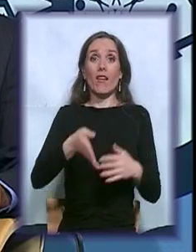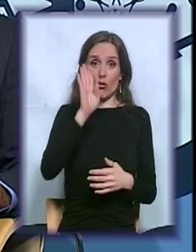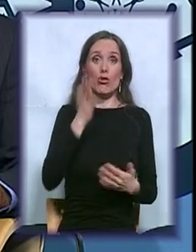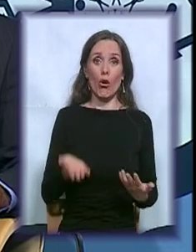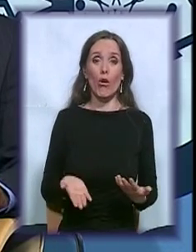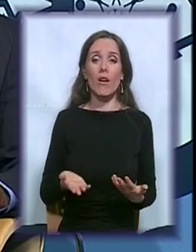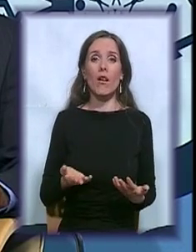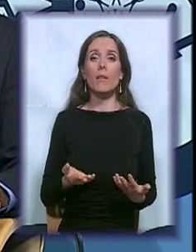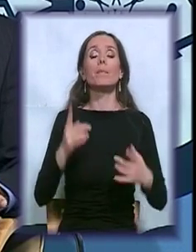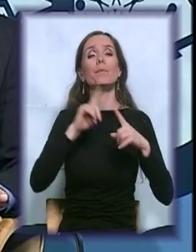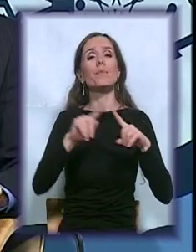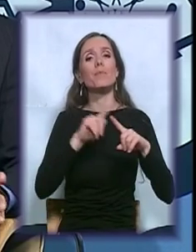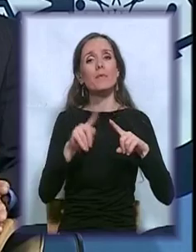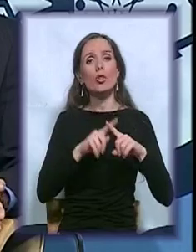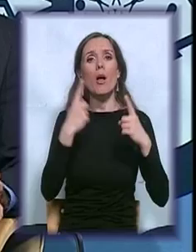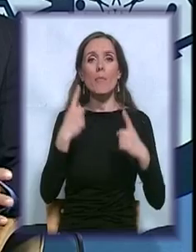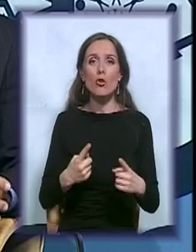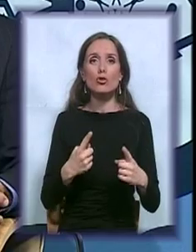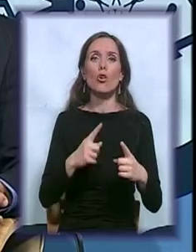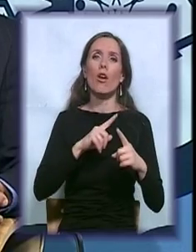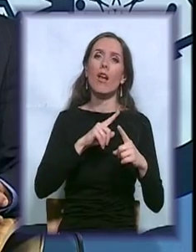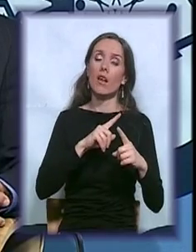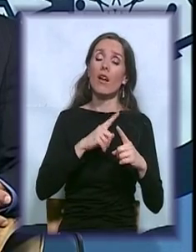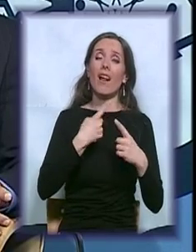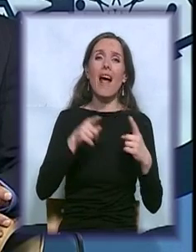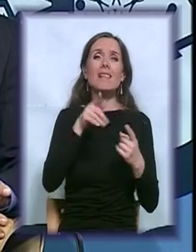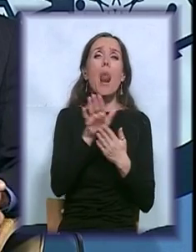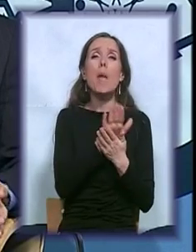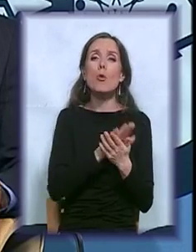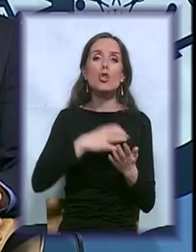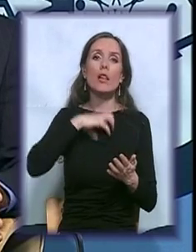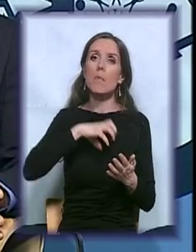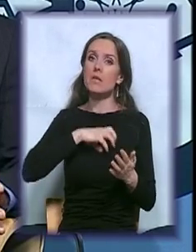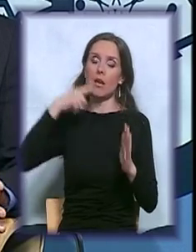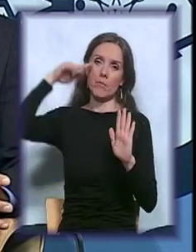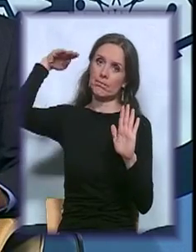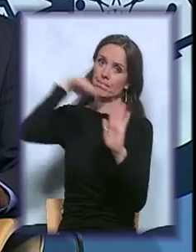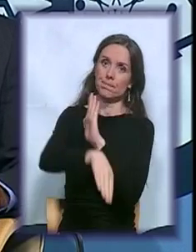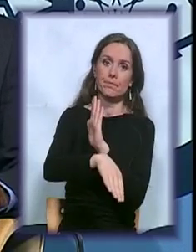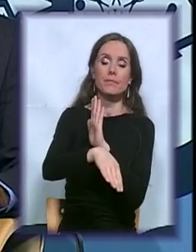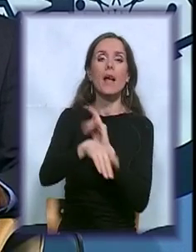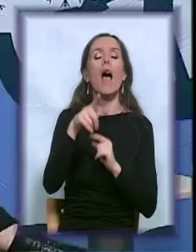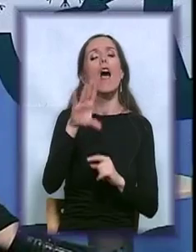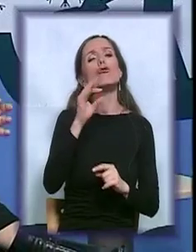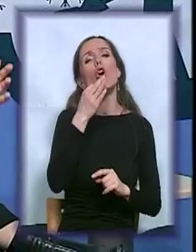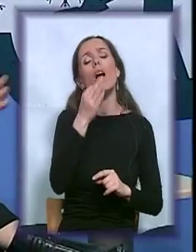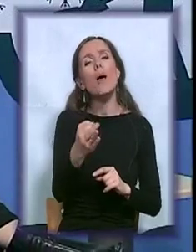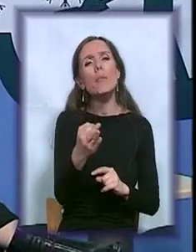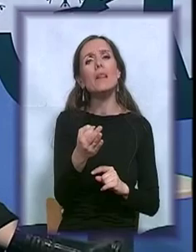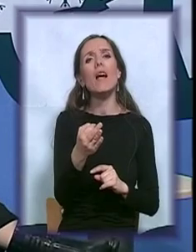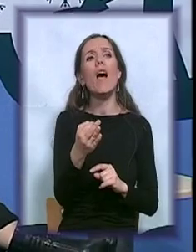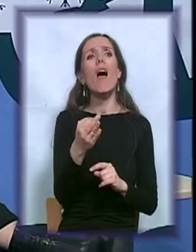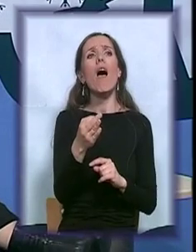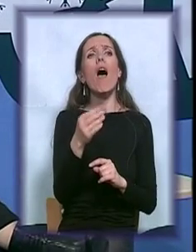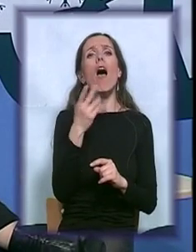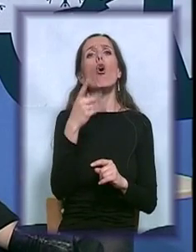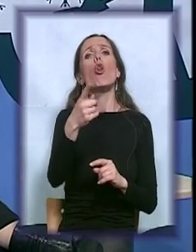ti razni padovi početnih, da kada ima, u psihi čovjeka. A koliko vam znači porodica? Pitanje...